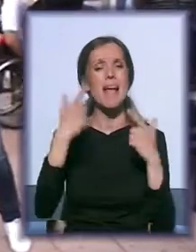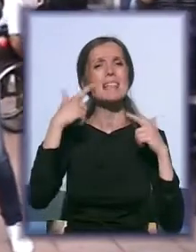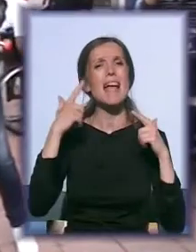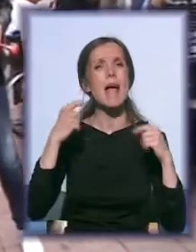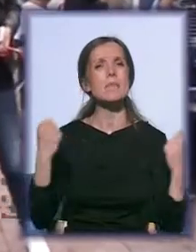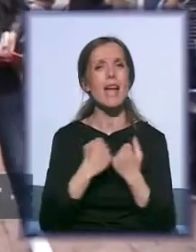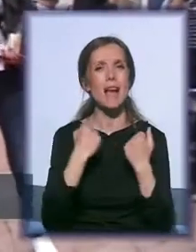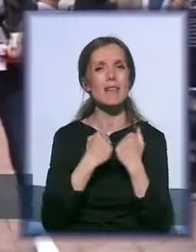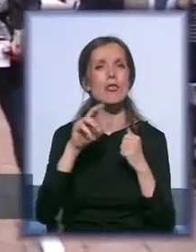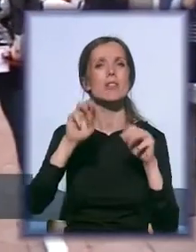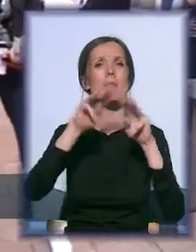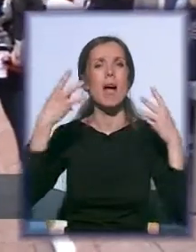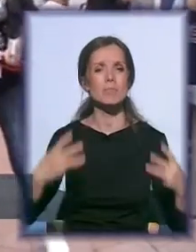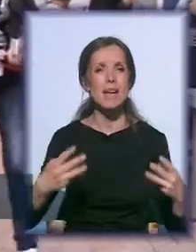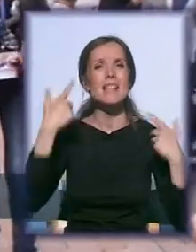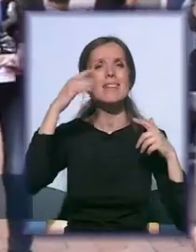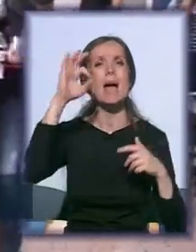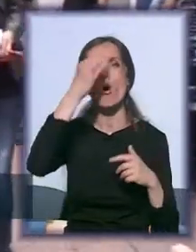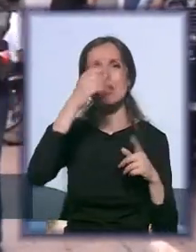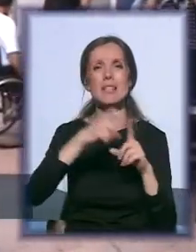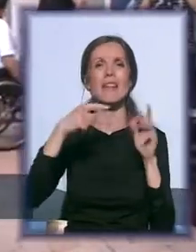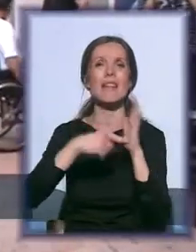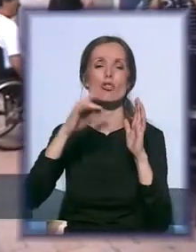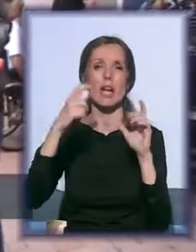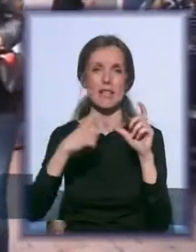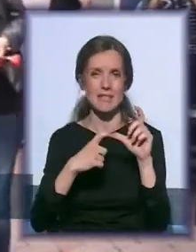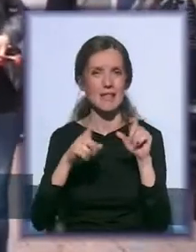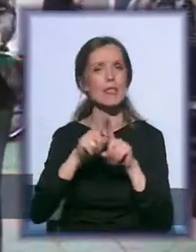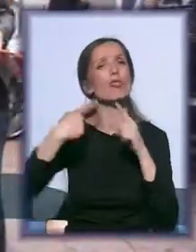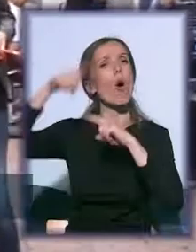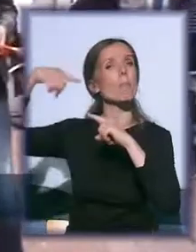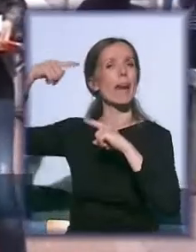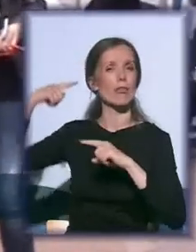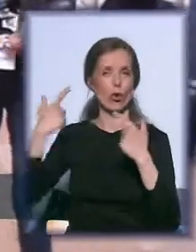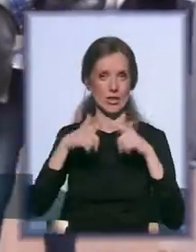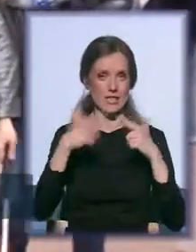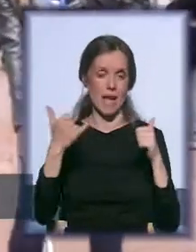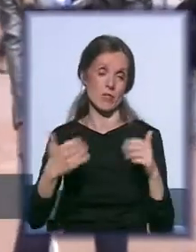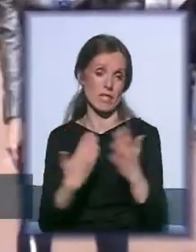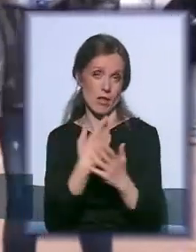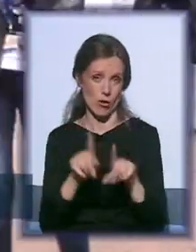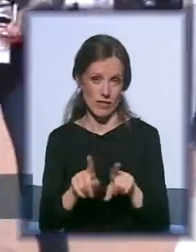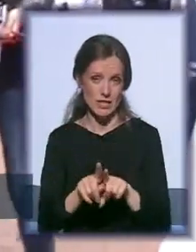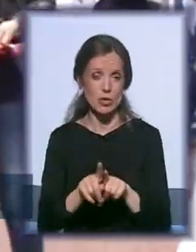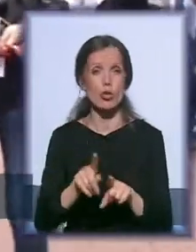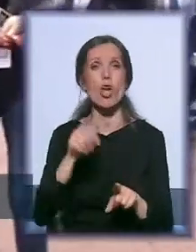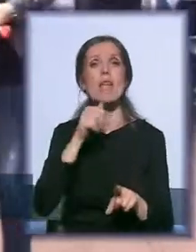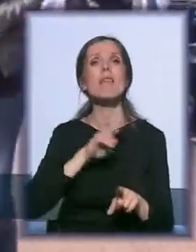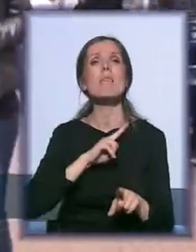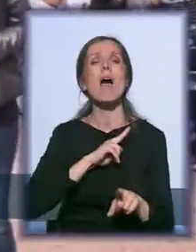na sajtu sajam.ocd.rs. Imamo i prethodnih sajmova i sad ovaj novi. I imamo i